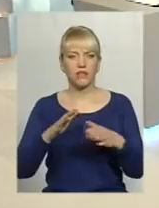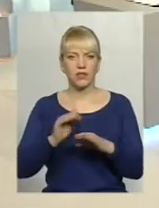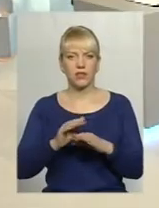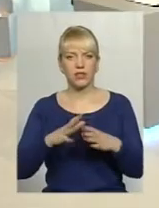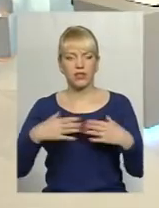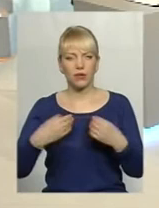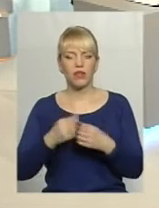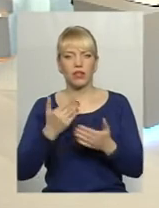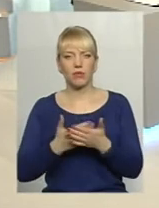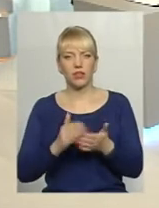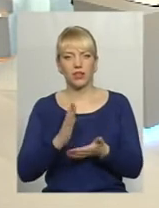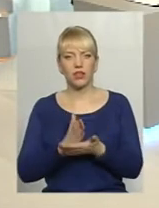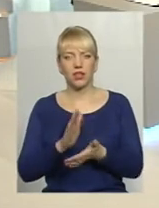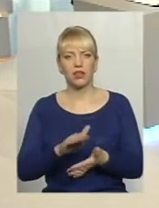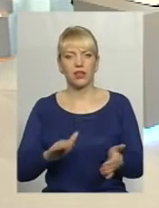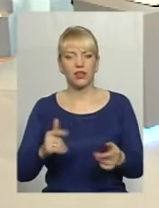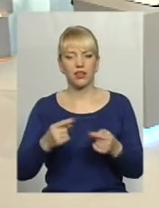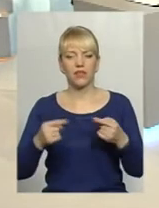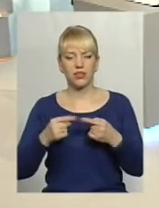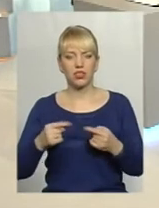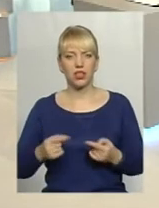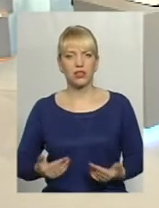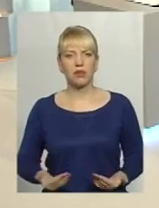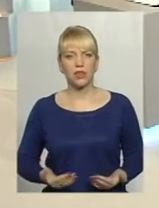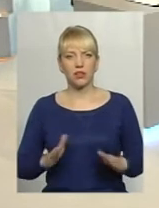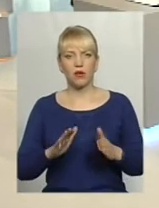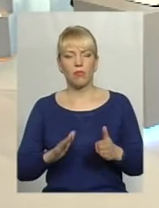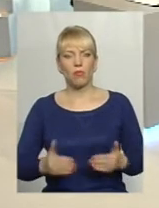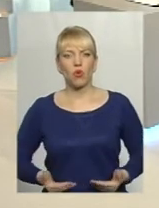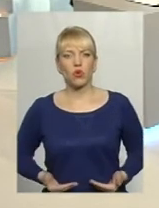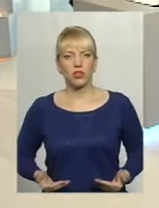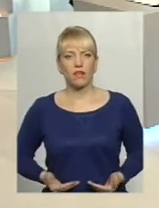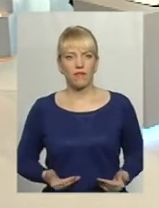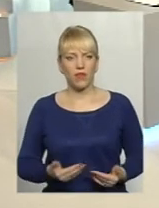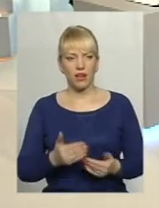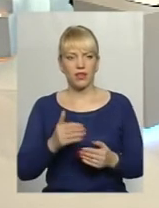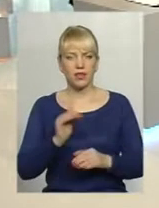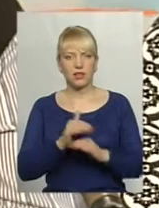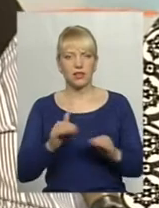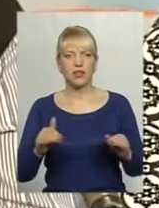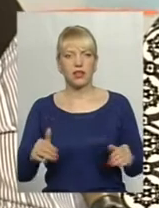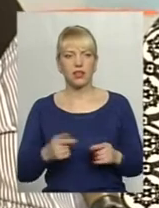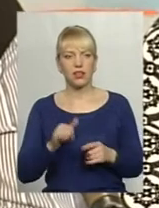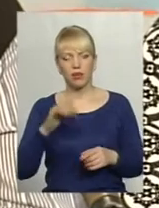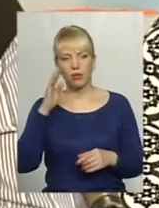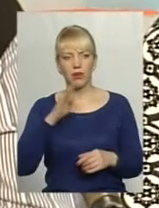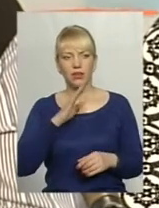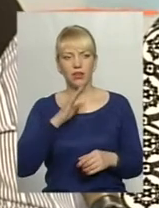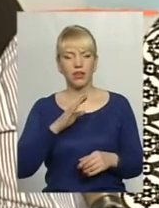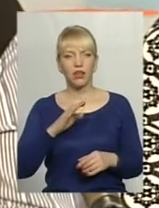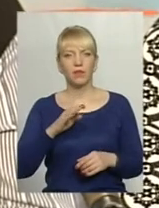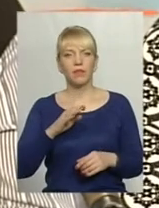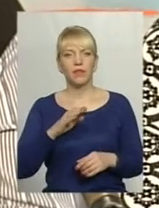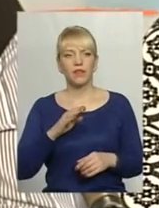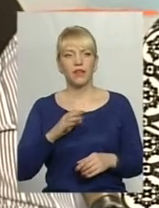визначається місце проживання дитини одним із батьків. І тому батьки вдаються до таких